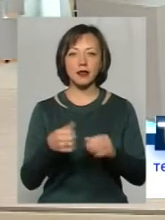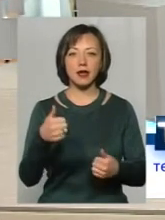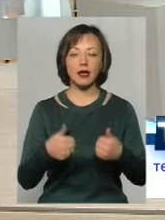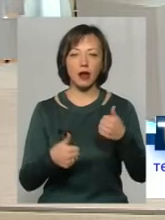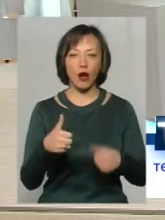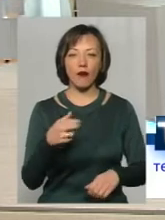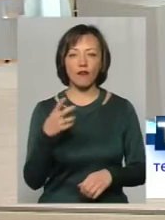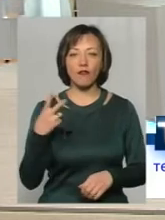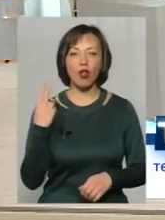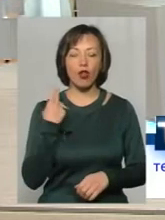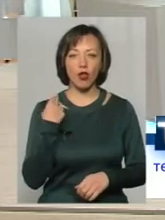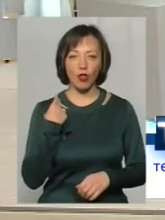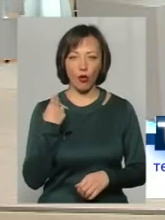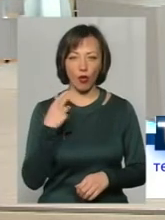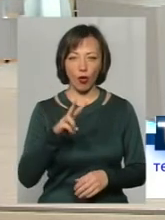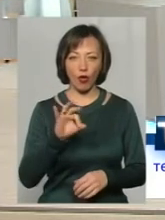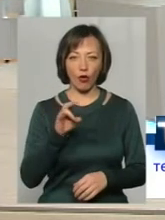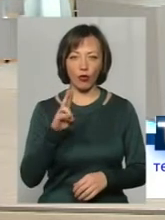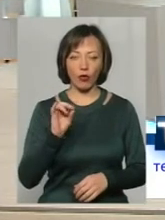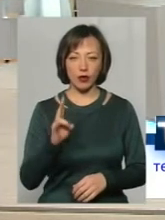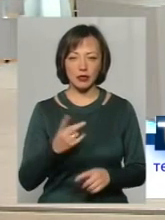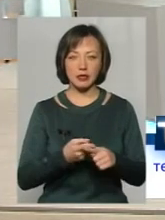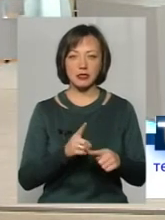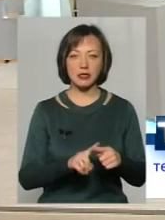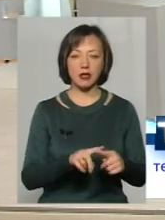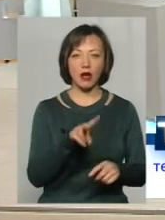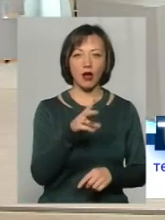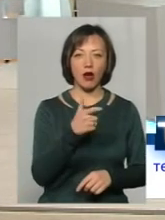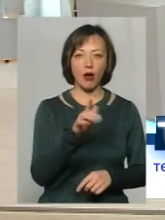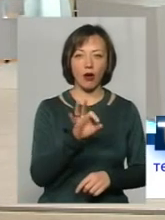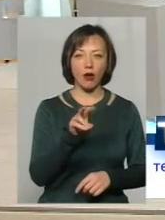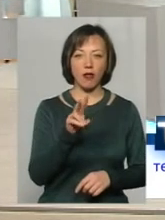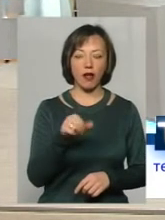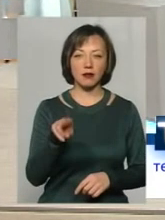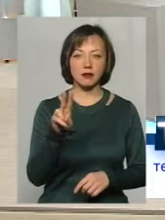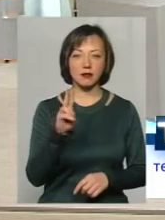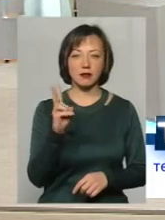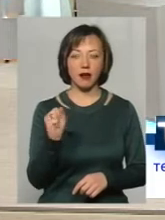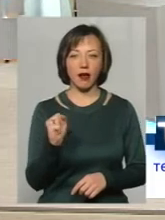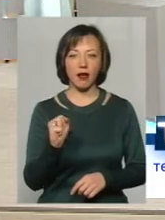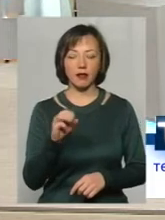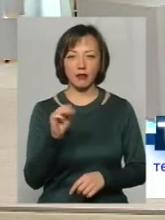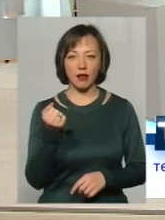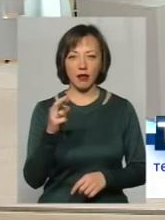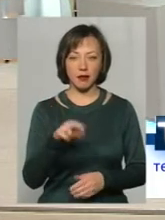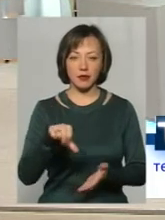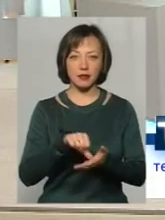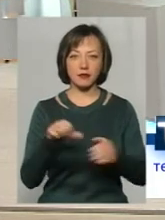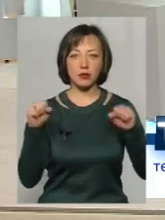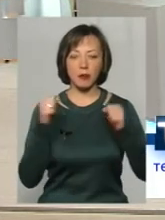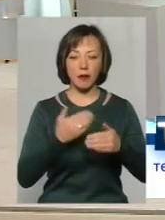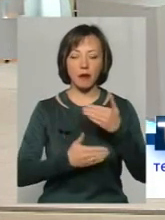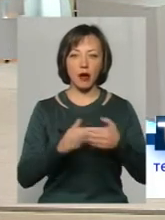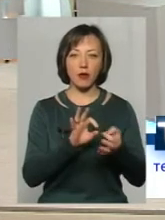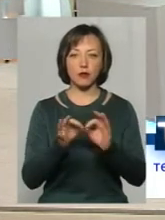Це Гуранська Тетяна, яка також представляє спортсменів паралімпійського руху,